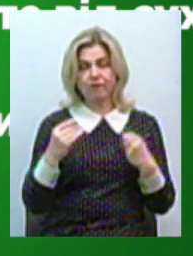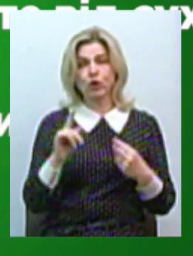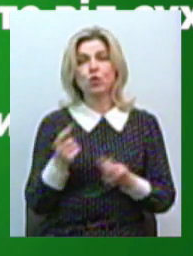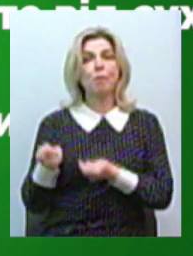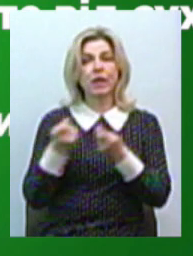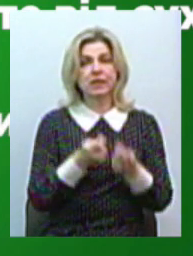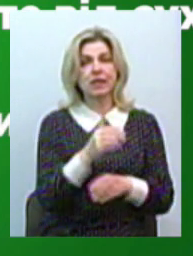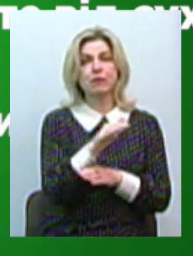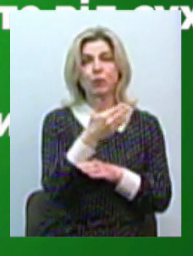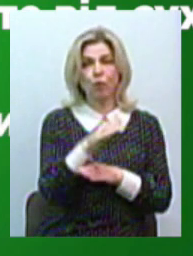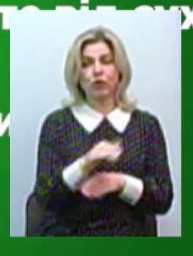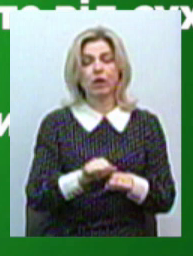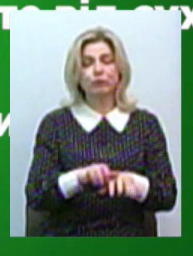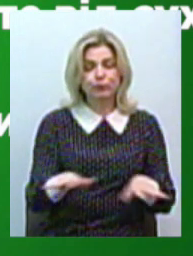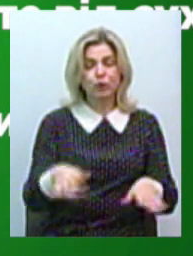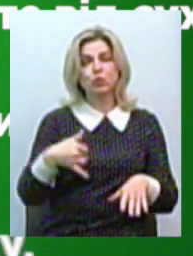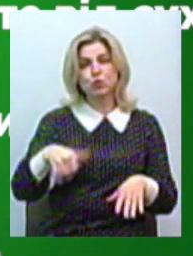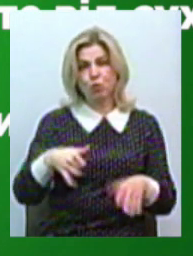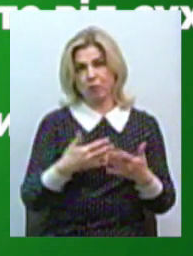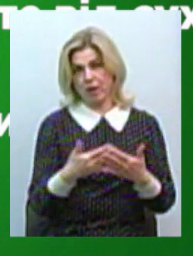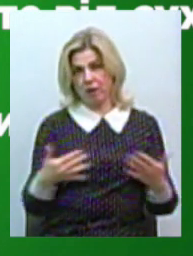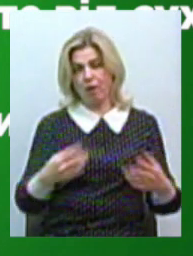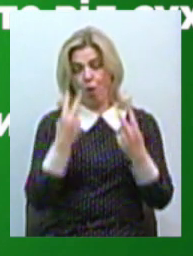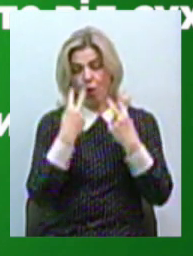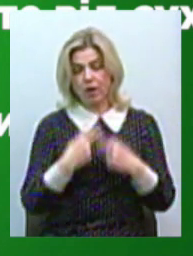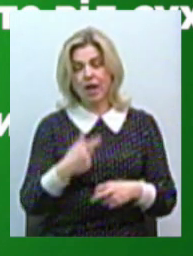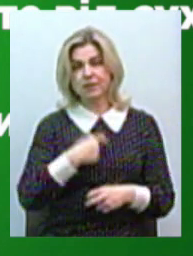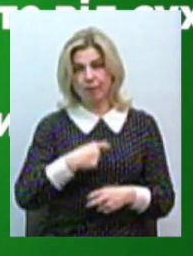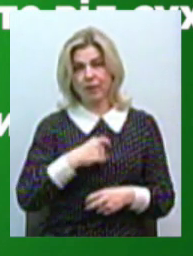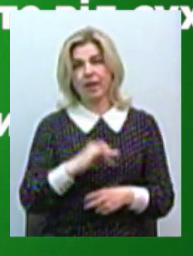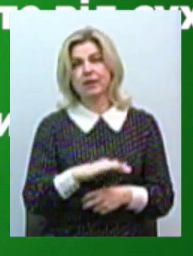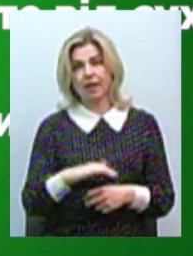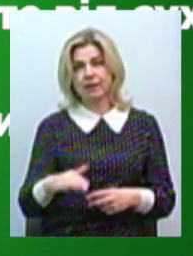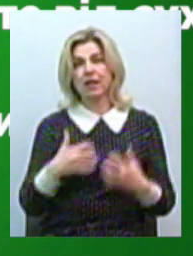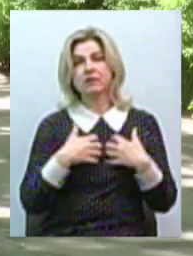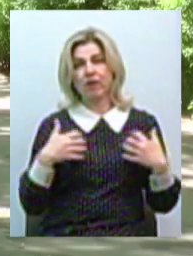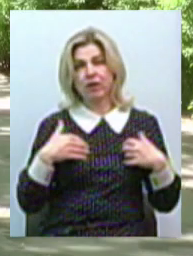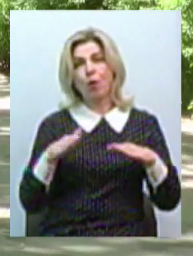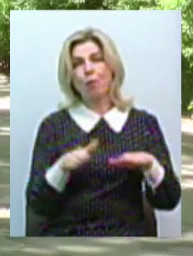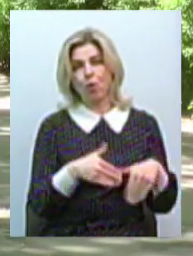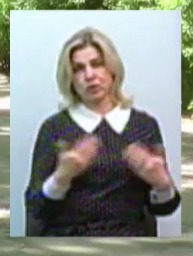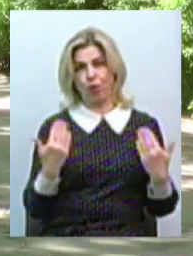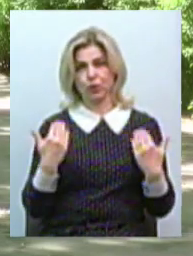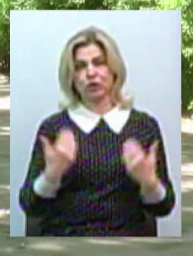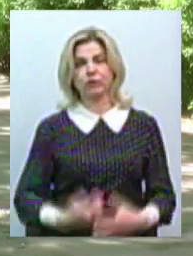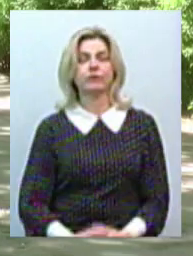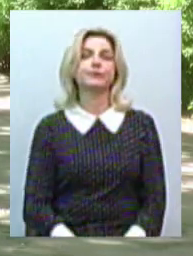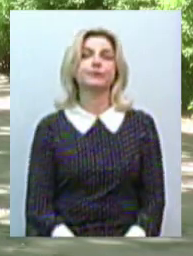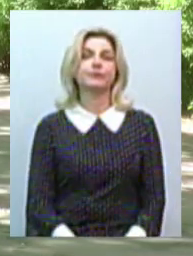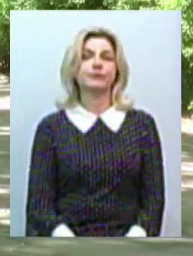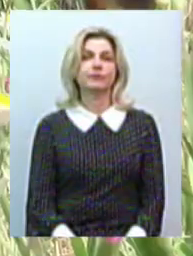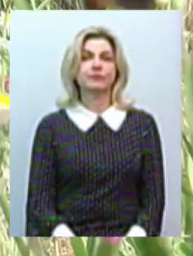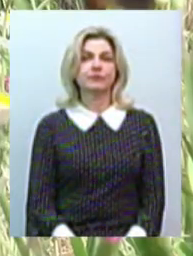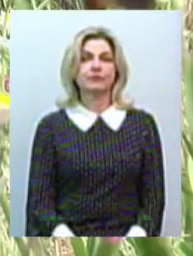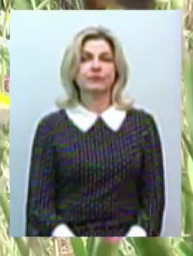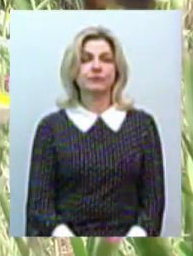прогулянки, підстилки, сумки тощо. Оглядайте себе, дітей та тварин після відпочинку. Ніна Булах, Сергій Коропятник,